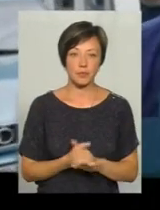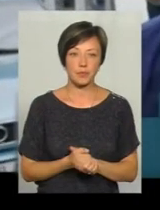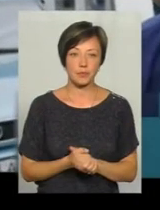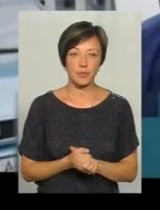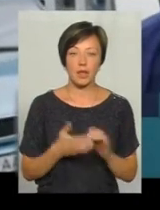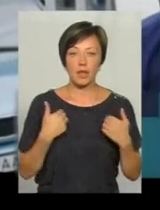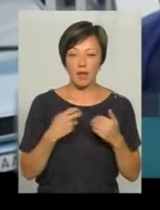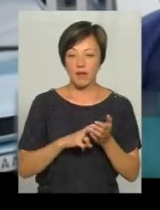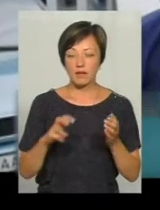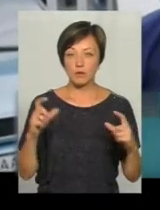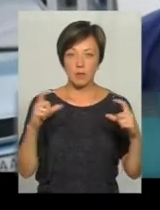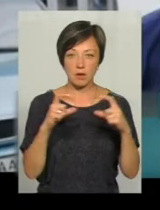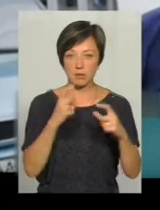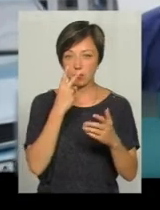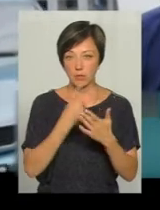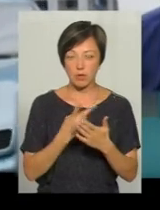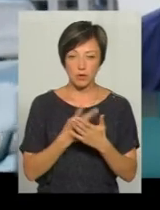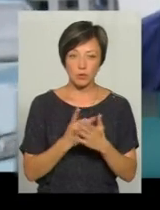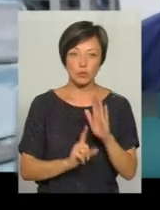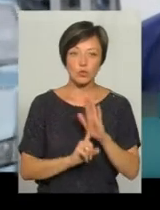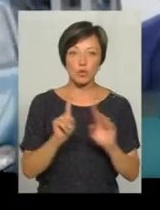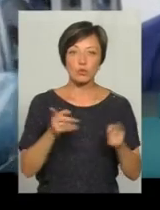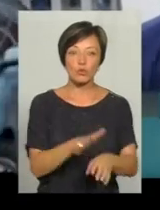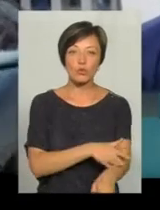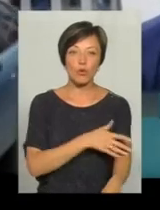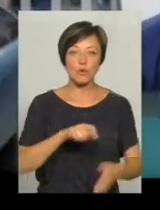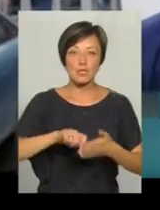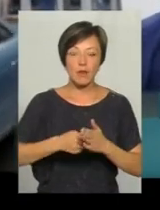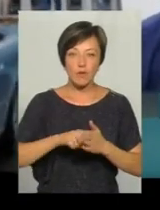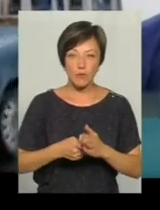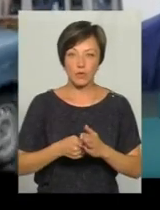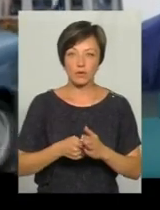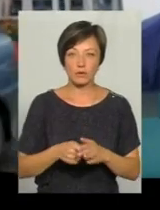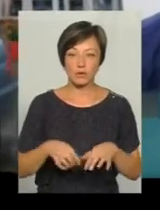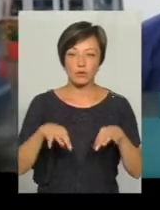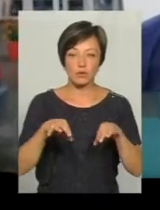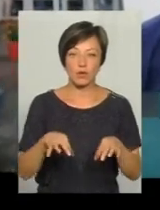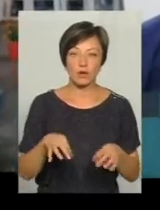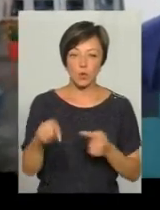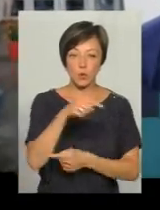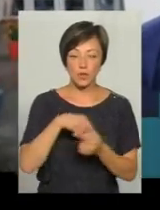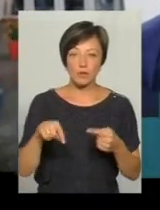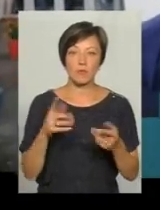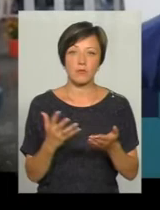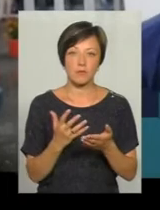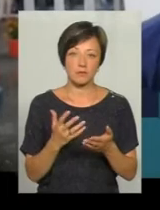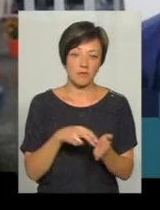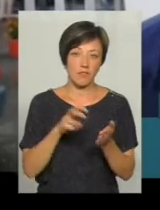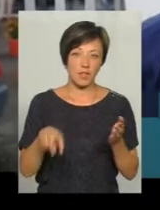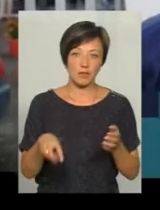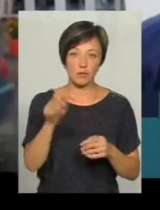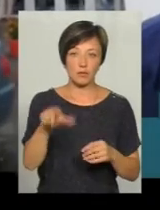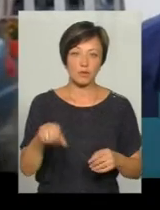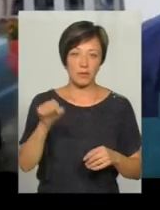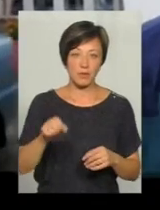з магазина, побачив, спочатку дуже довго заводився, щось рушав, крутився, а потім вийшов з пляшкою пива, ще